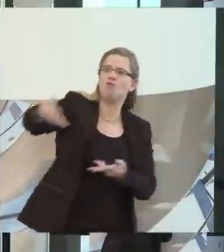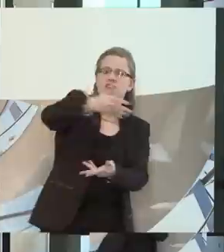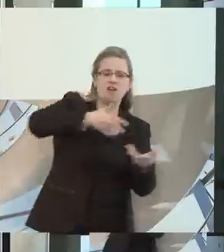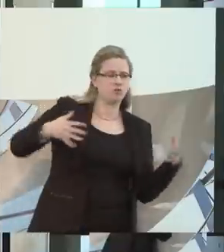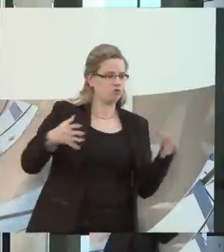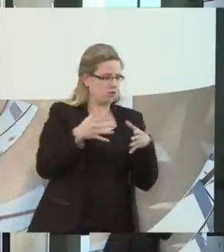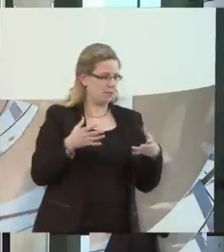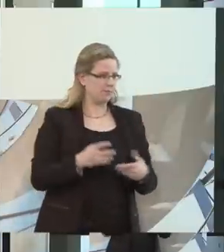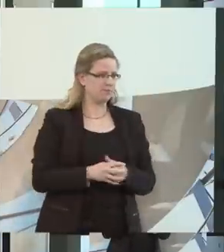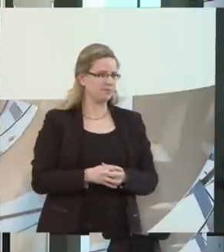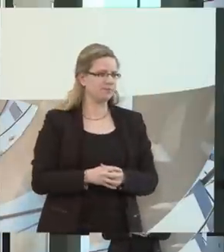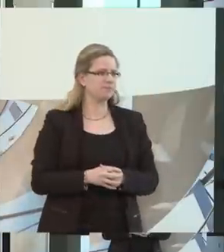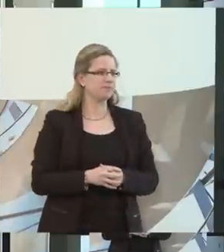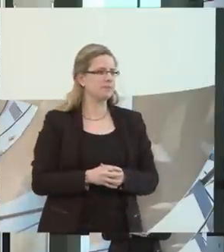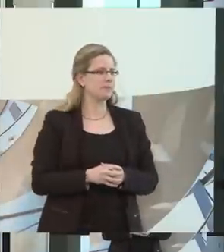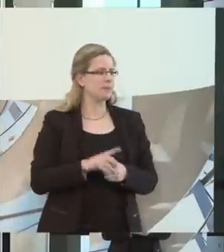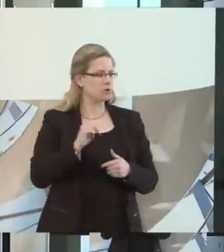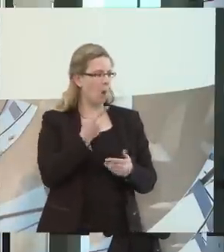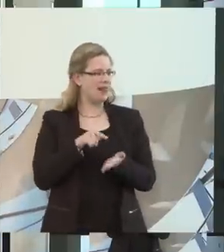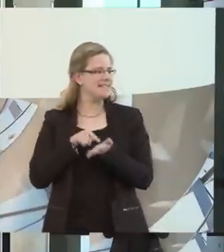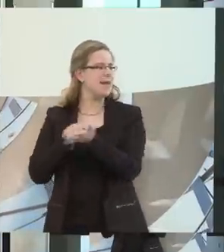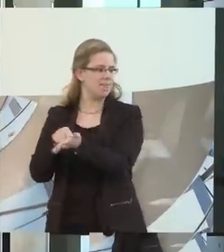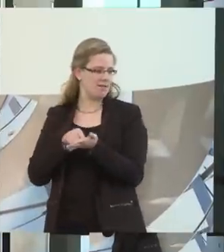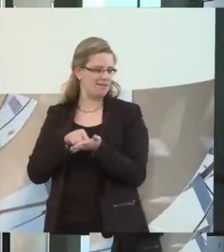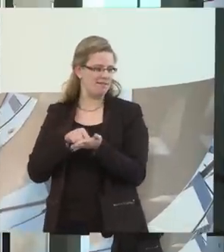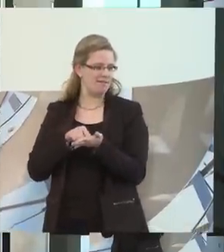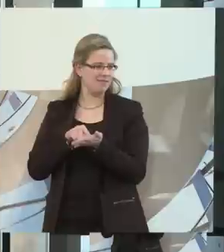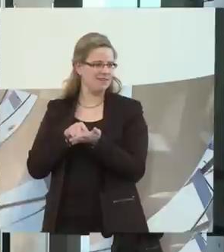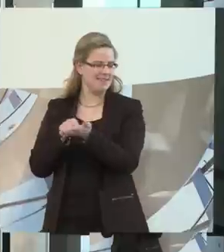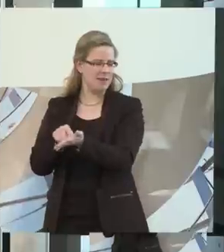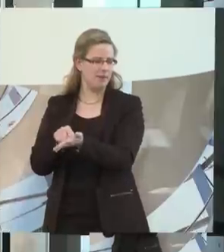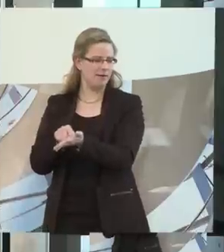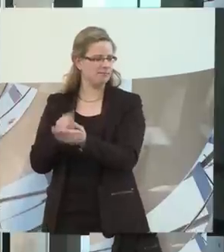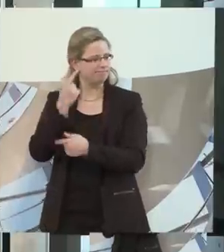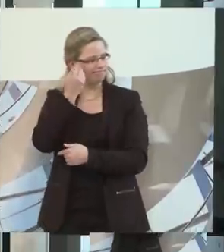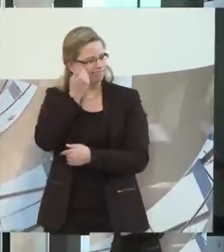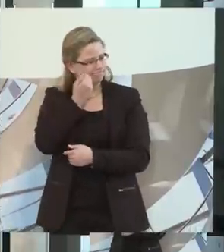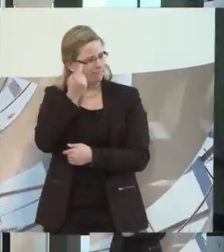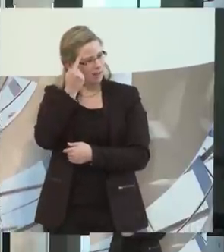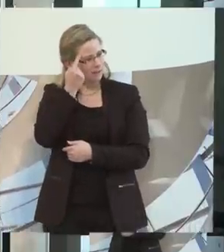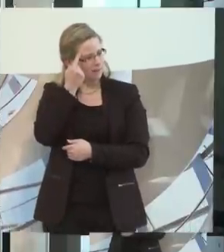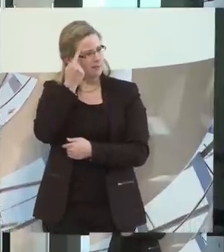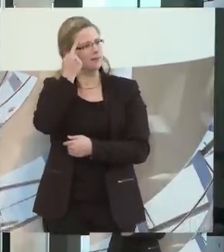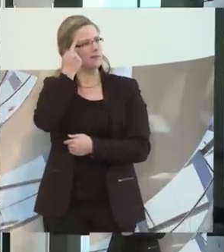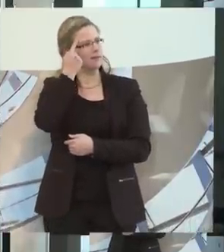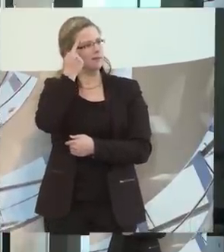zu tun. Und vielleicht noch einen Tipp an Sie. Denken Sie mal darüber nach, das Berufsbild,